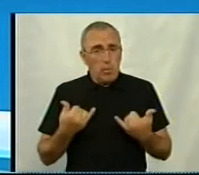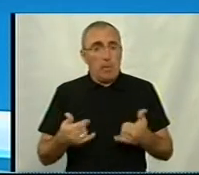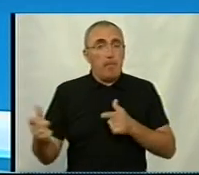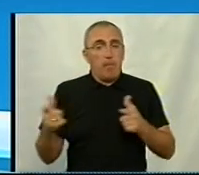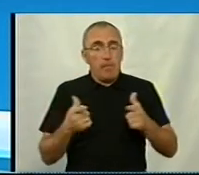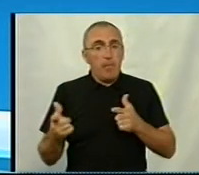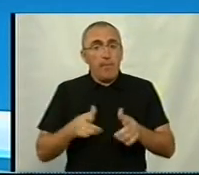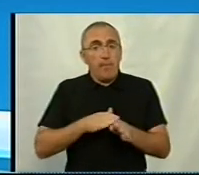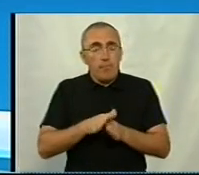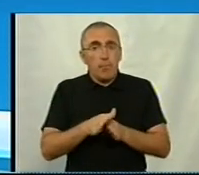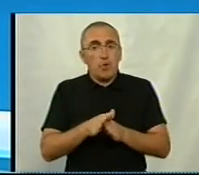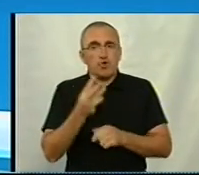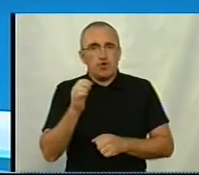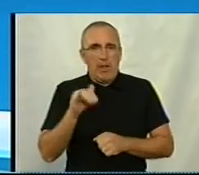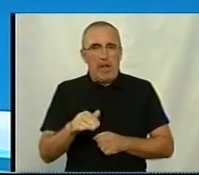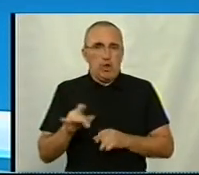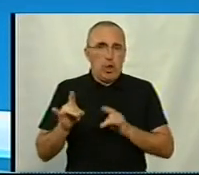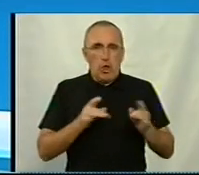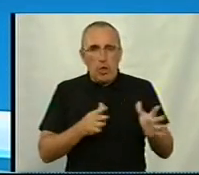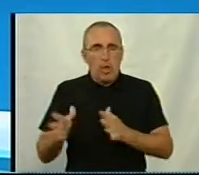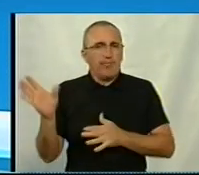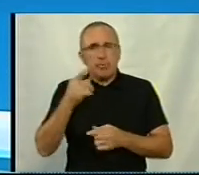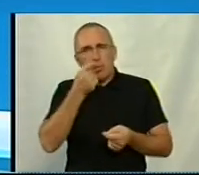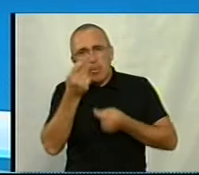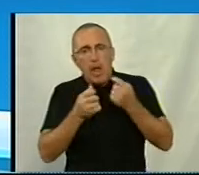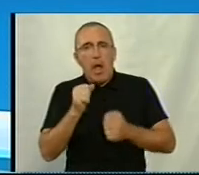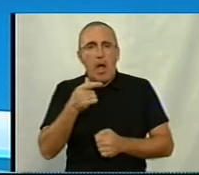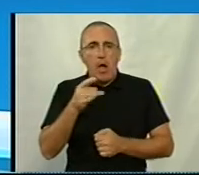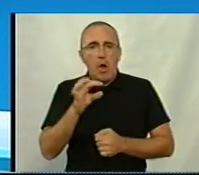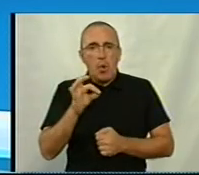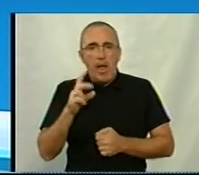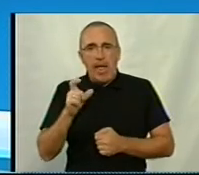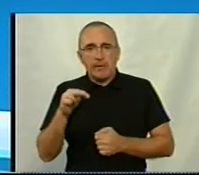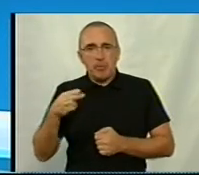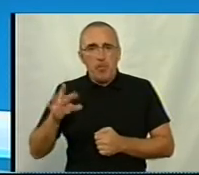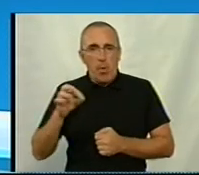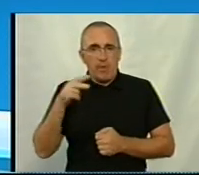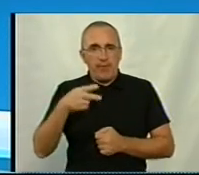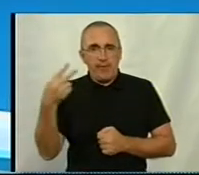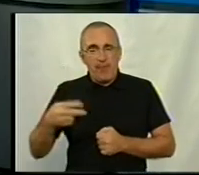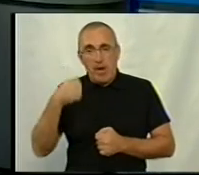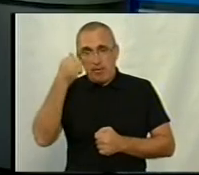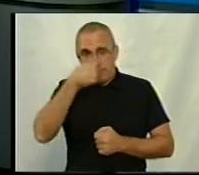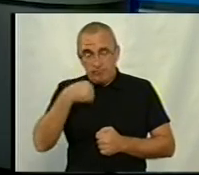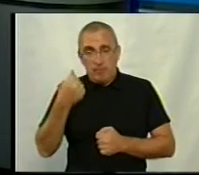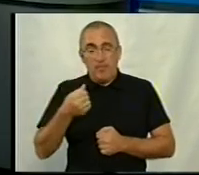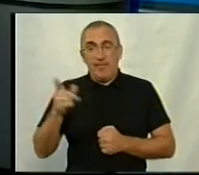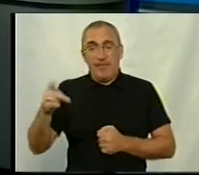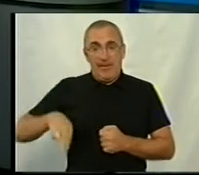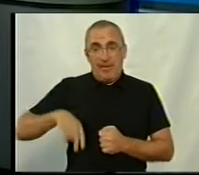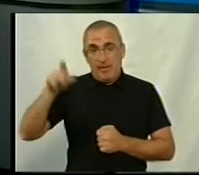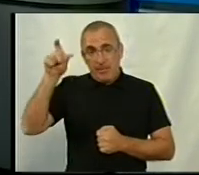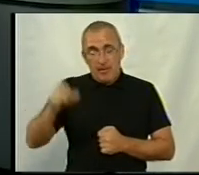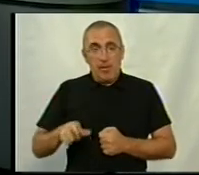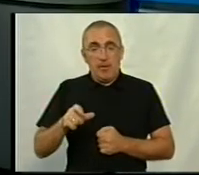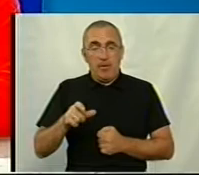підготовка відбувається в штатному режимі. Про всі нюанси «Агроекспо-2020» ми говоримо з Тетяною Біловою, комерційним директором ТОВ